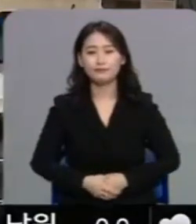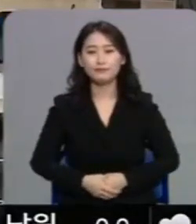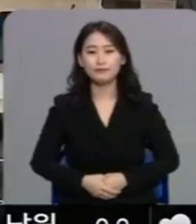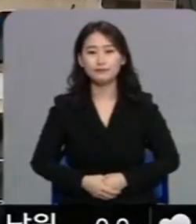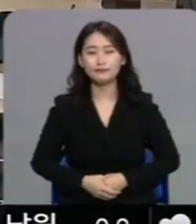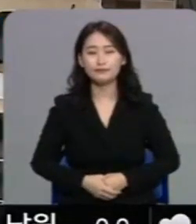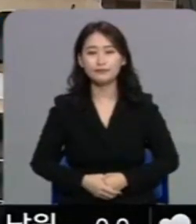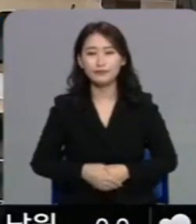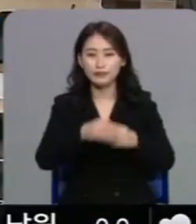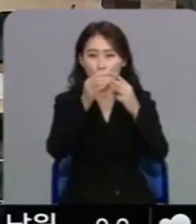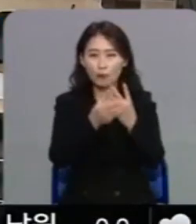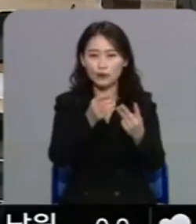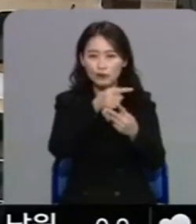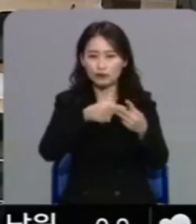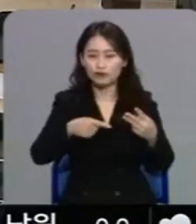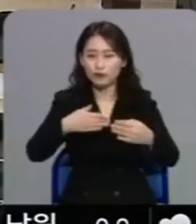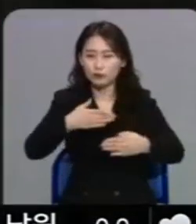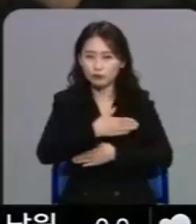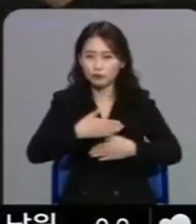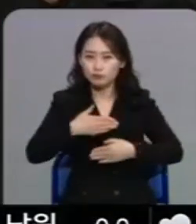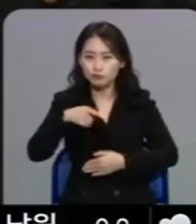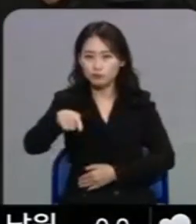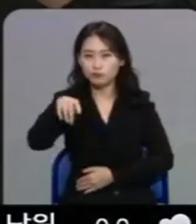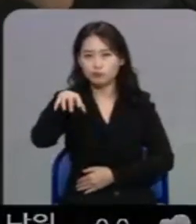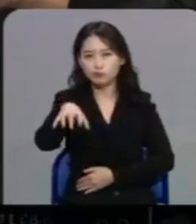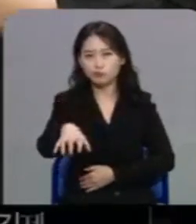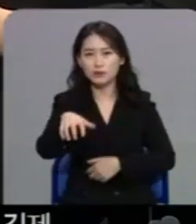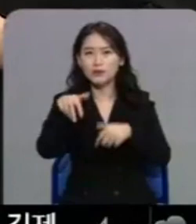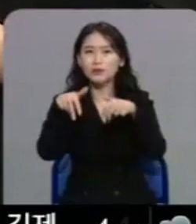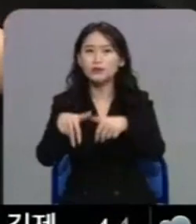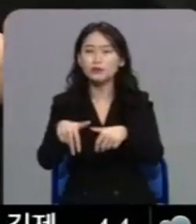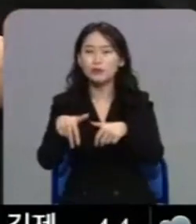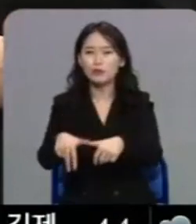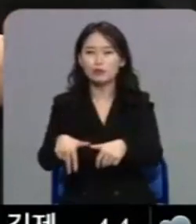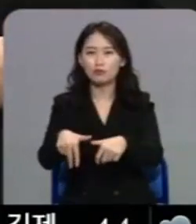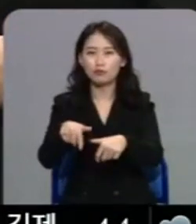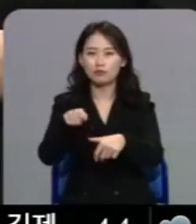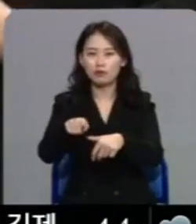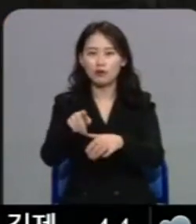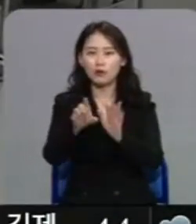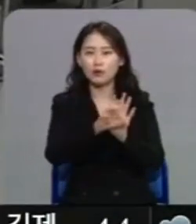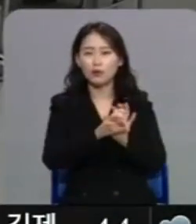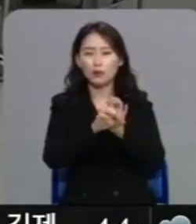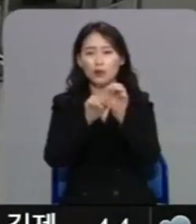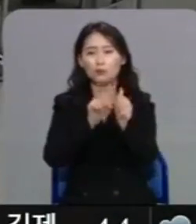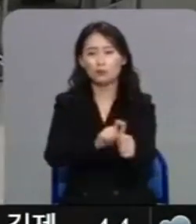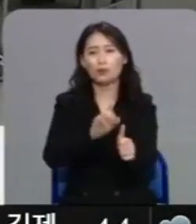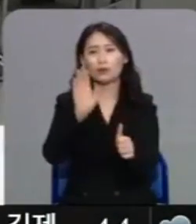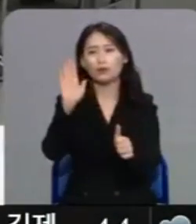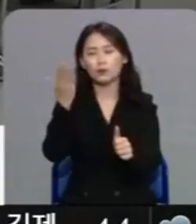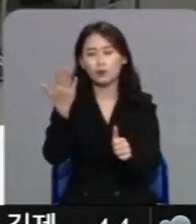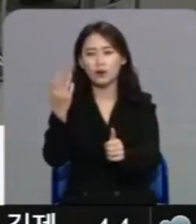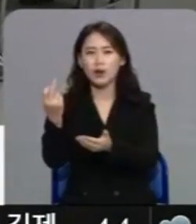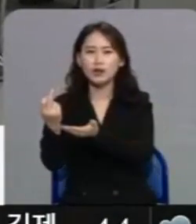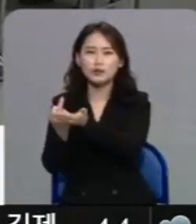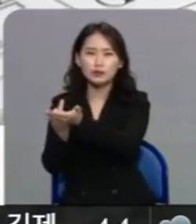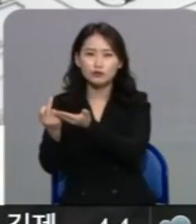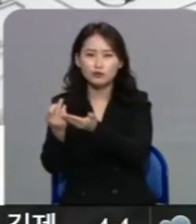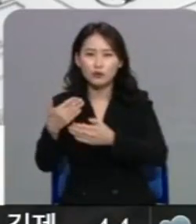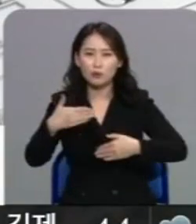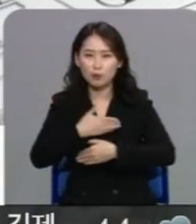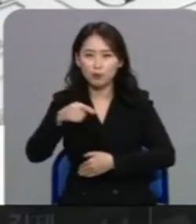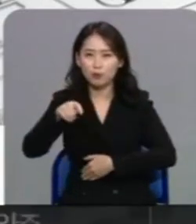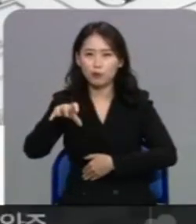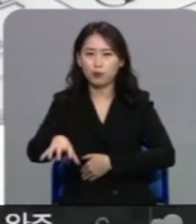완주 한 사우나의 직원도 코로나19 확진 판정을 받았습니다. 확진자 수십 명이 나온 제주의 사우나 집단 감염